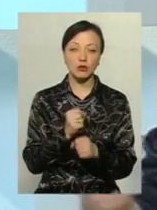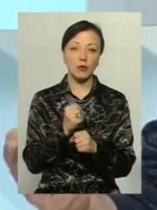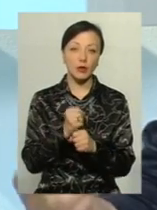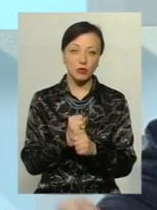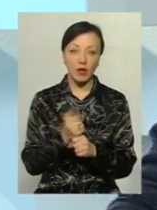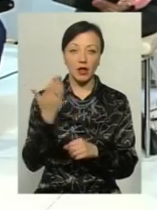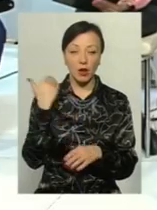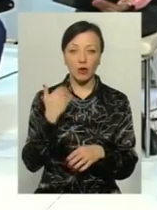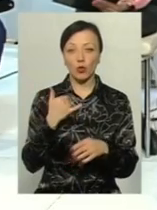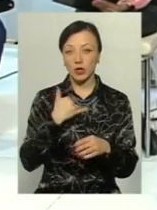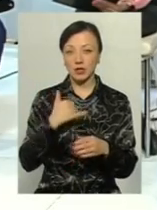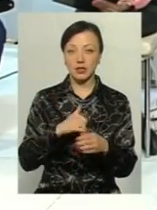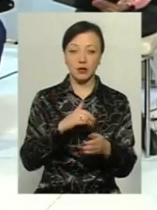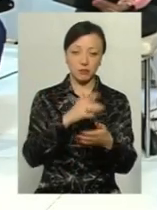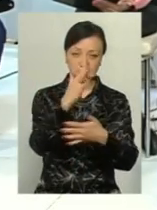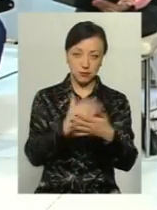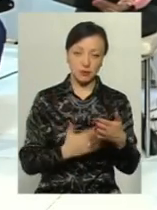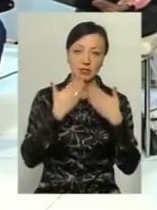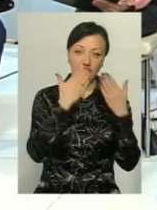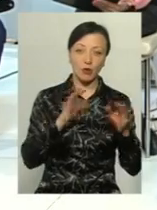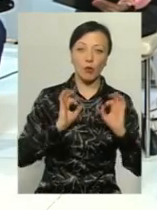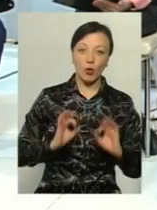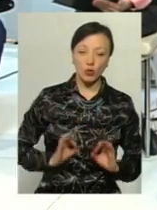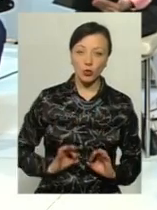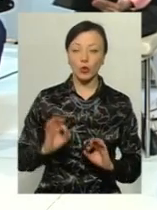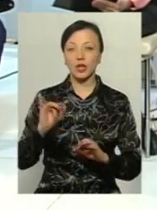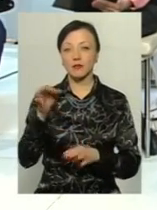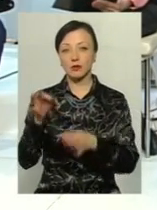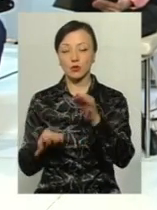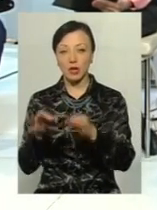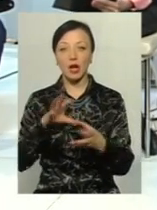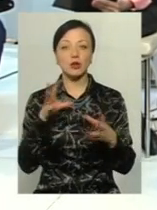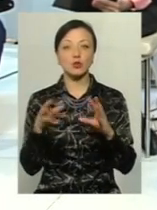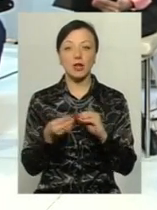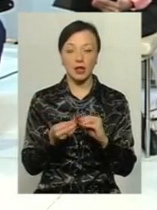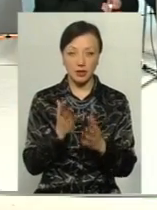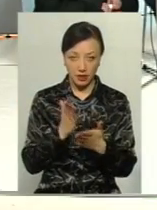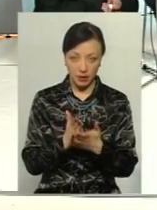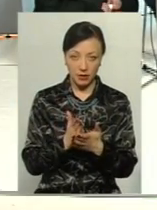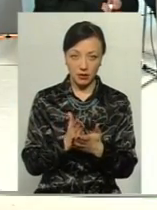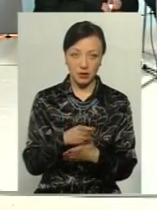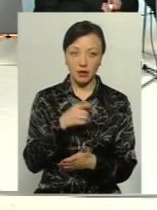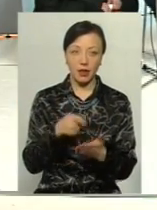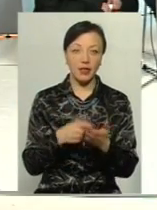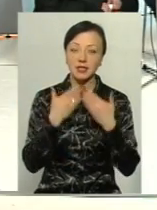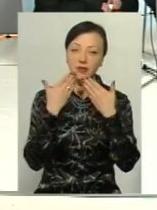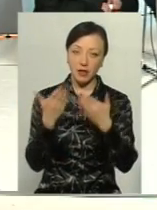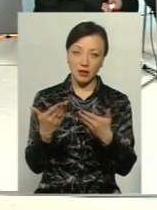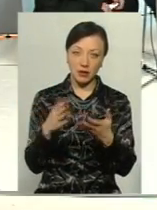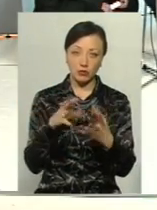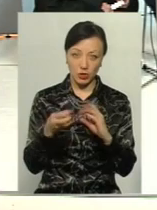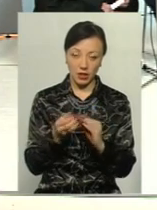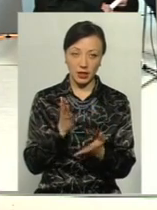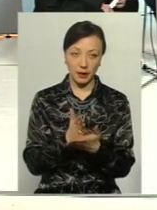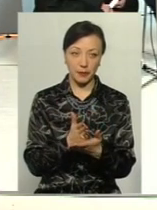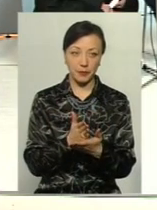робили, нас якуча звернень до прокуратурів, судів, ми і вістоювали суда. Результат. Не звернень, а саме результати